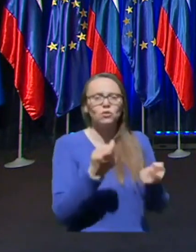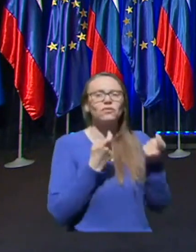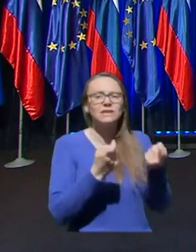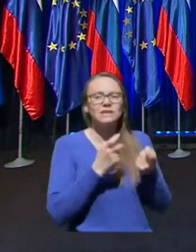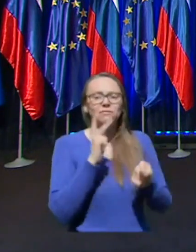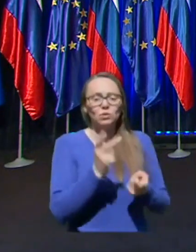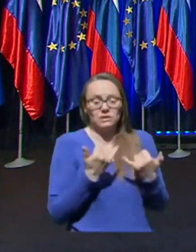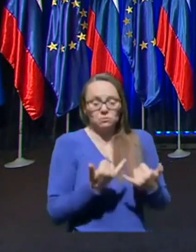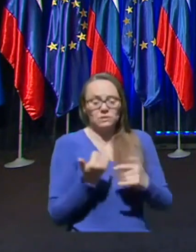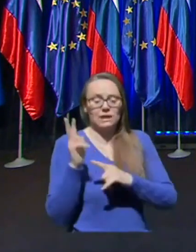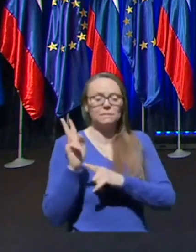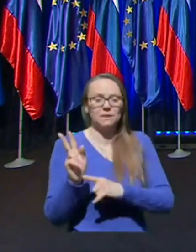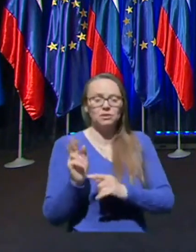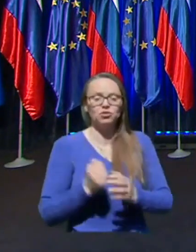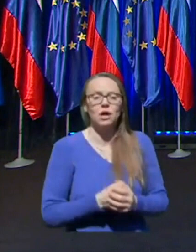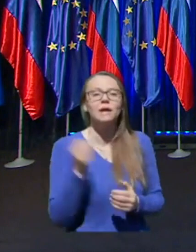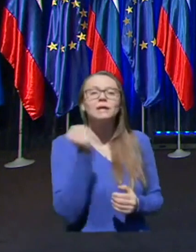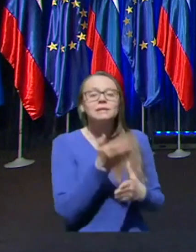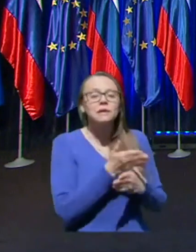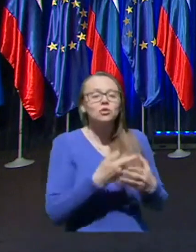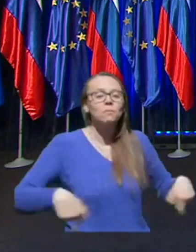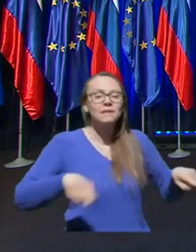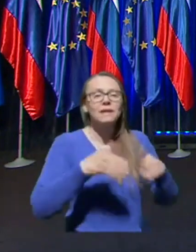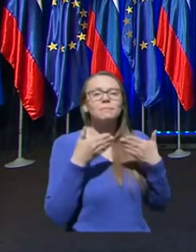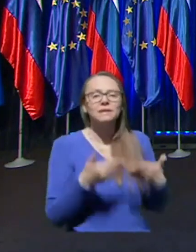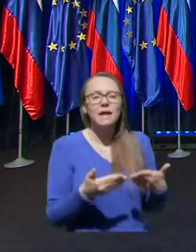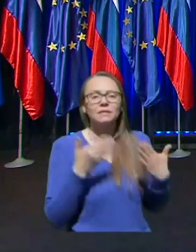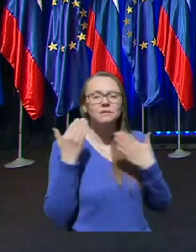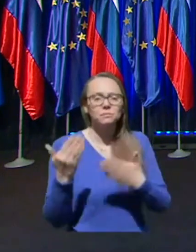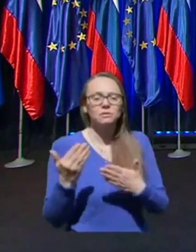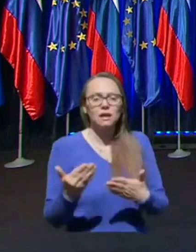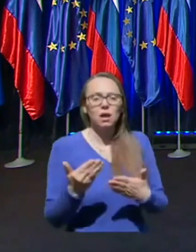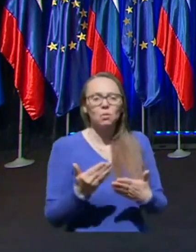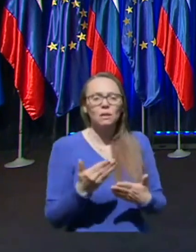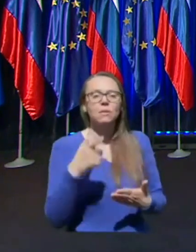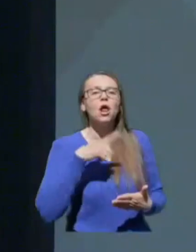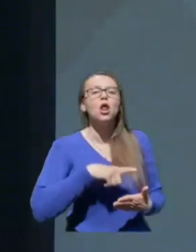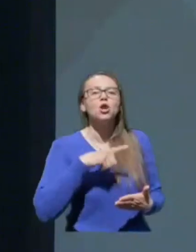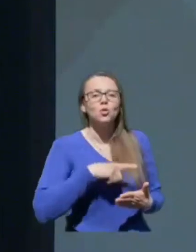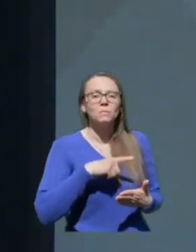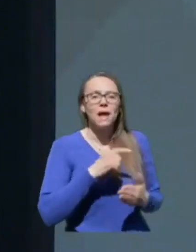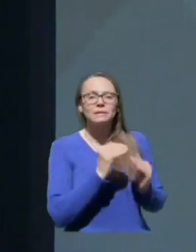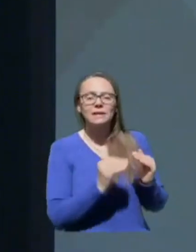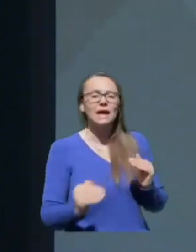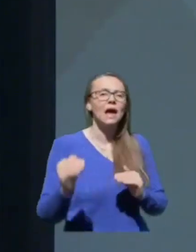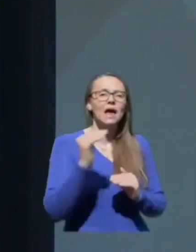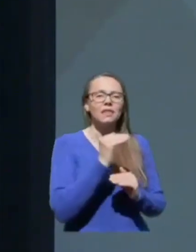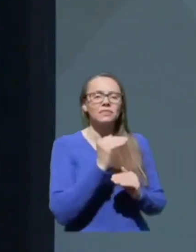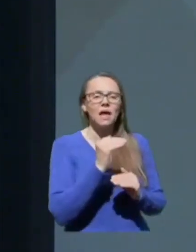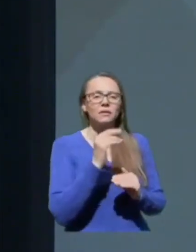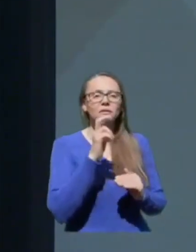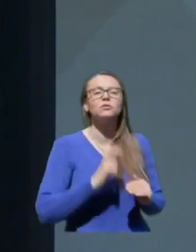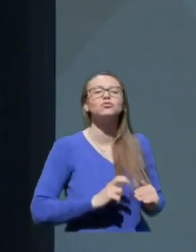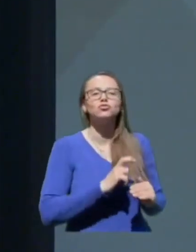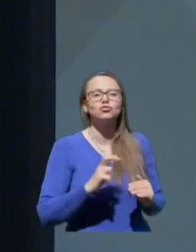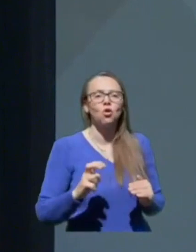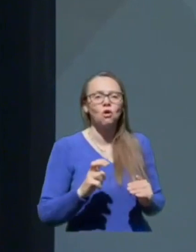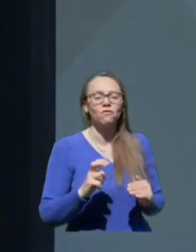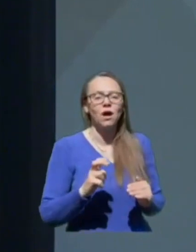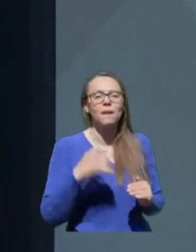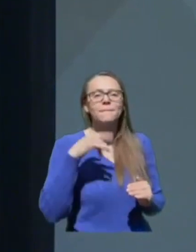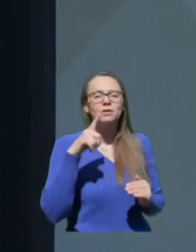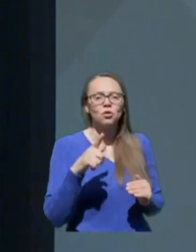mu pričali. Zato med nami danes pozdravljam ljubljanskega nadškofa, metropolita,